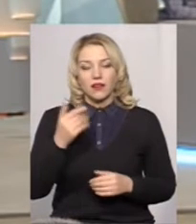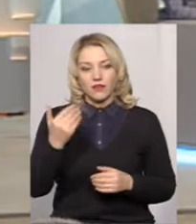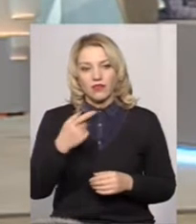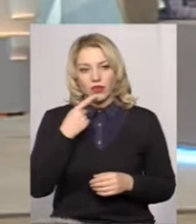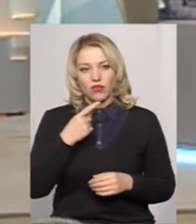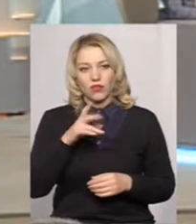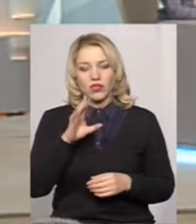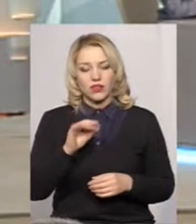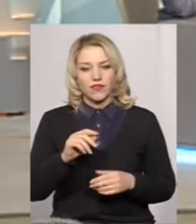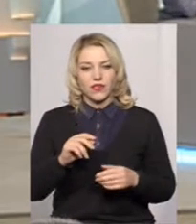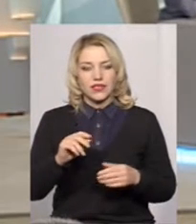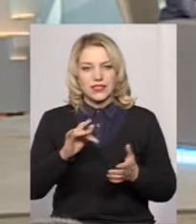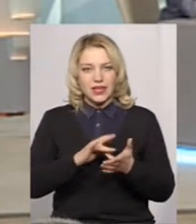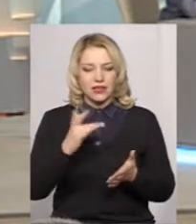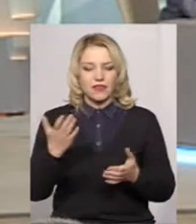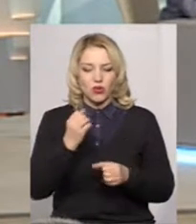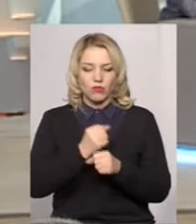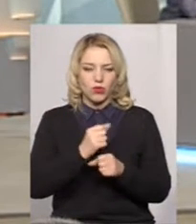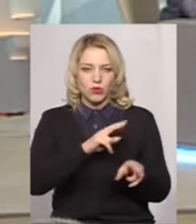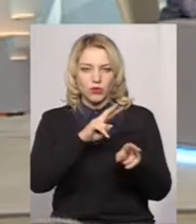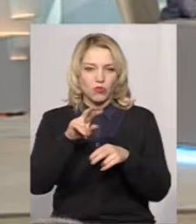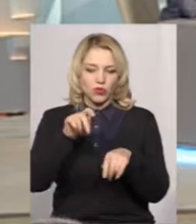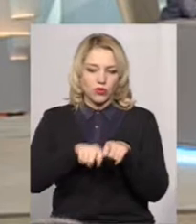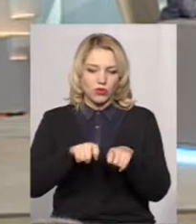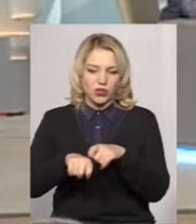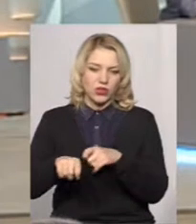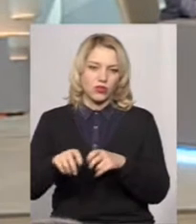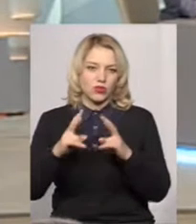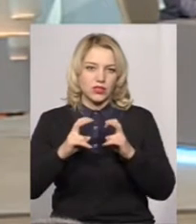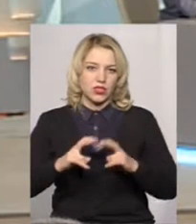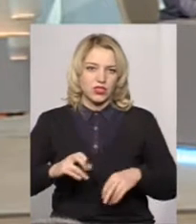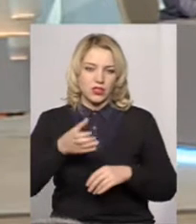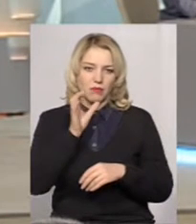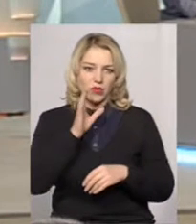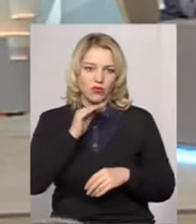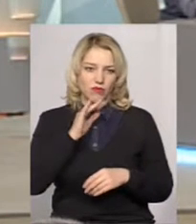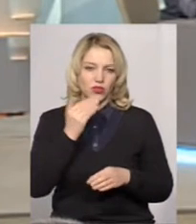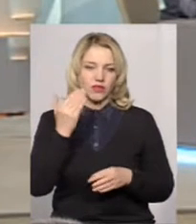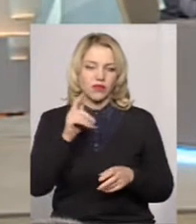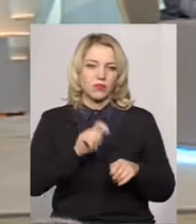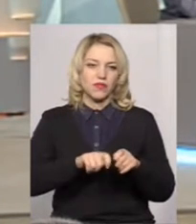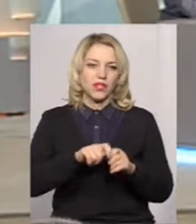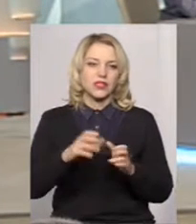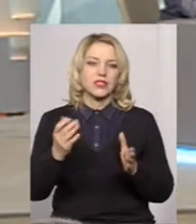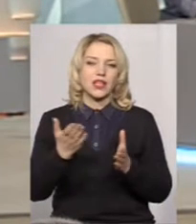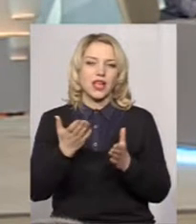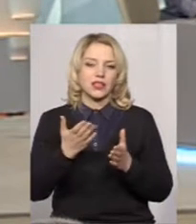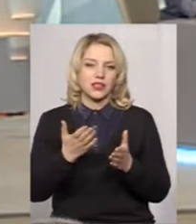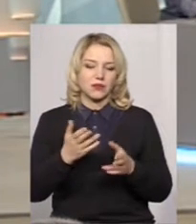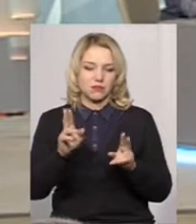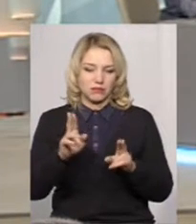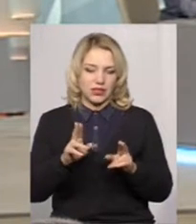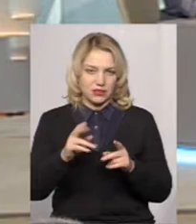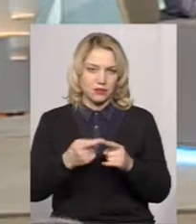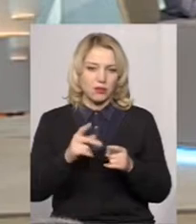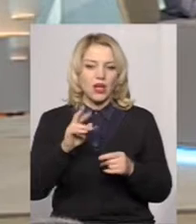представляєте лабораторний центр, в якому роблять моніторингові дослідження питної води. Скажіть, Ви перевіряєте, за яким принципом? Оці, які не стоять